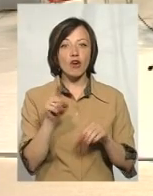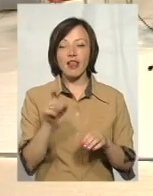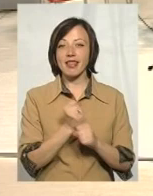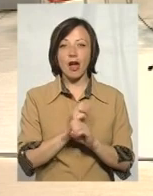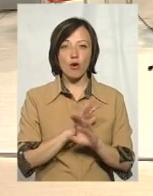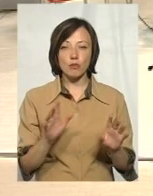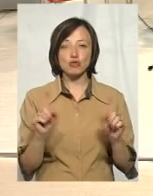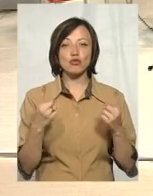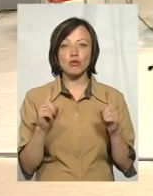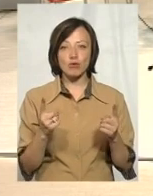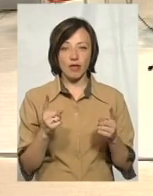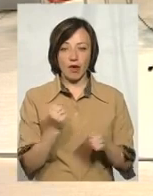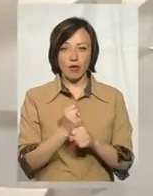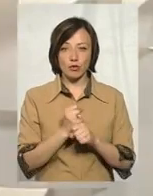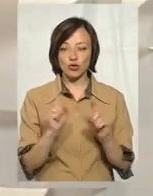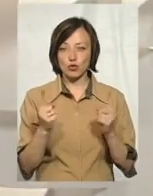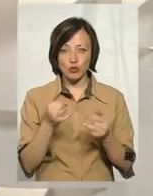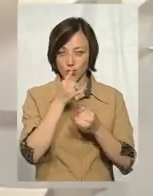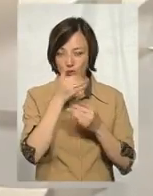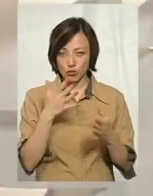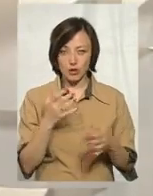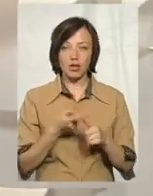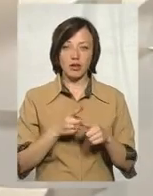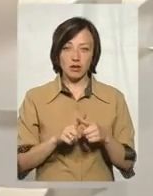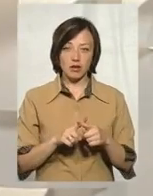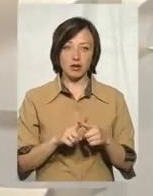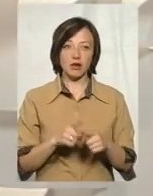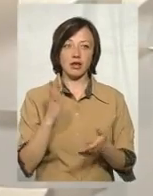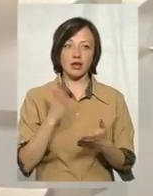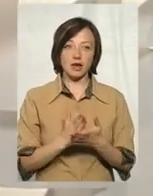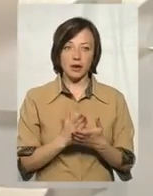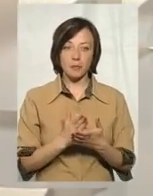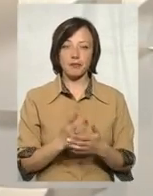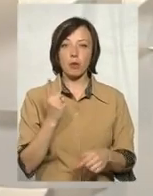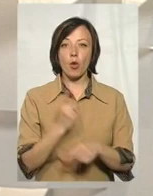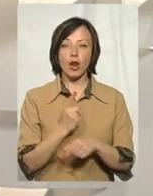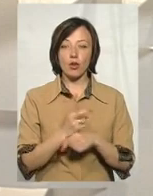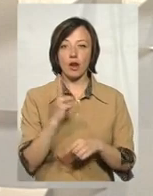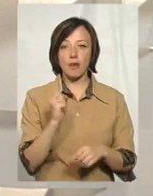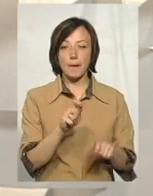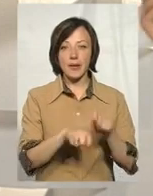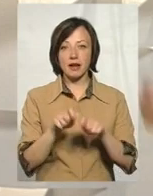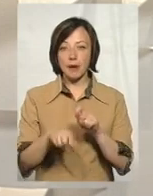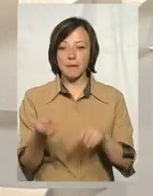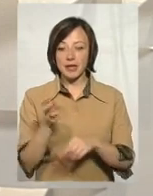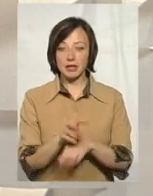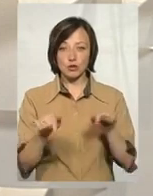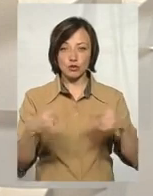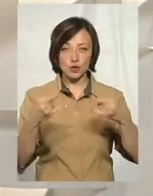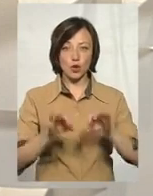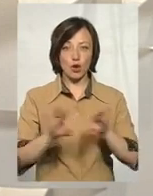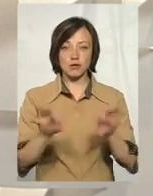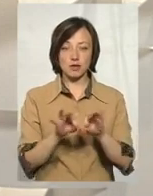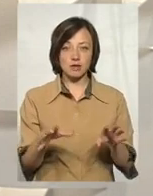роблять і чого вони не роблять, і чому нему роблять. Тому що, мовляв, є мораторій на перевірки. Проте прийти сюди в студію,